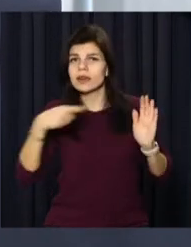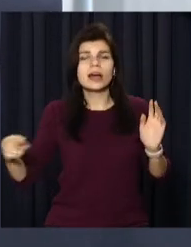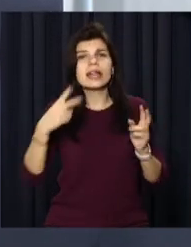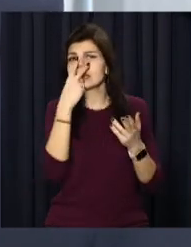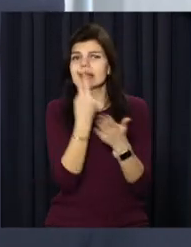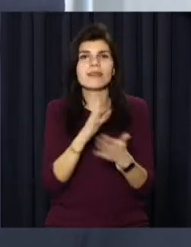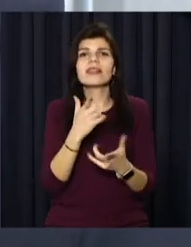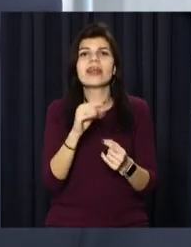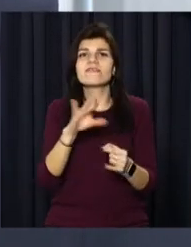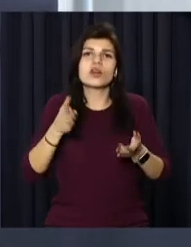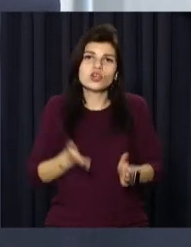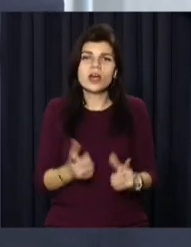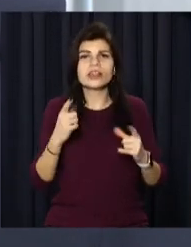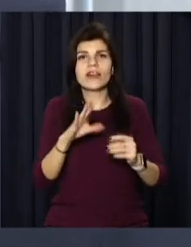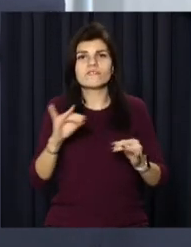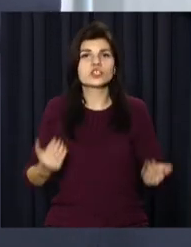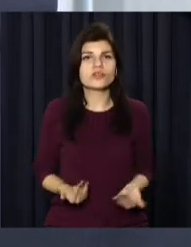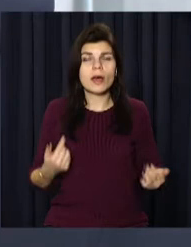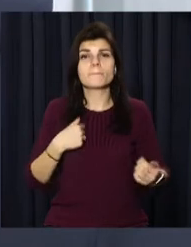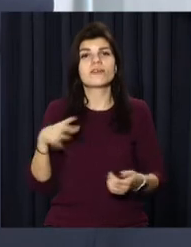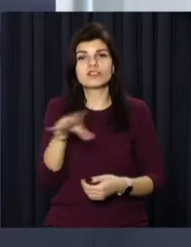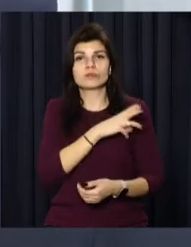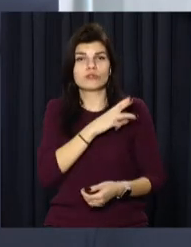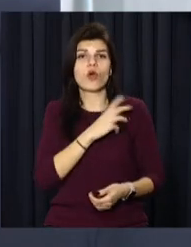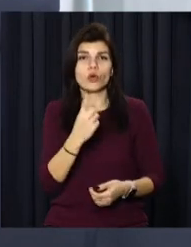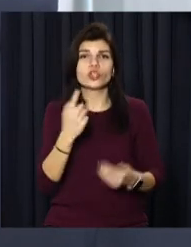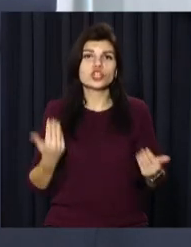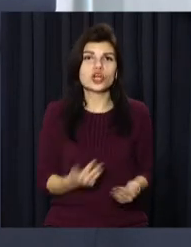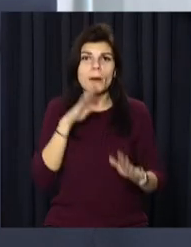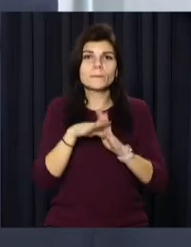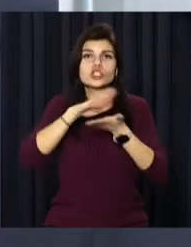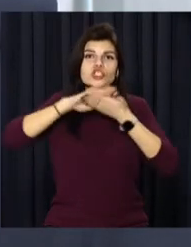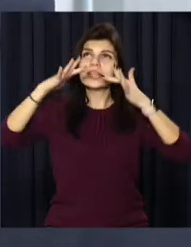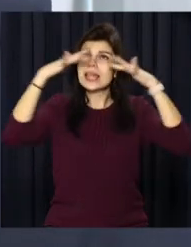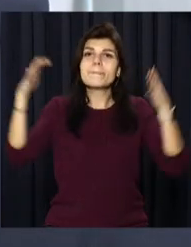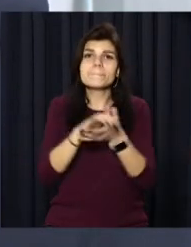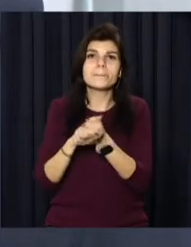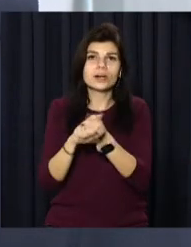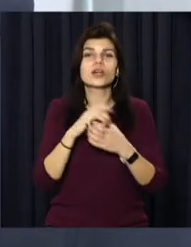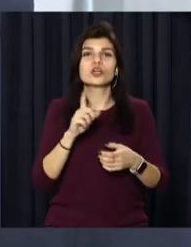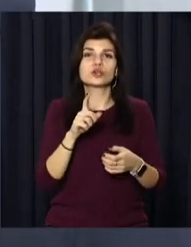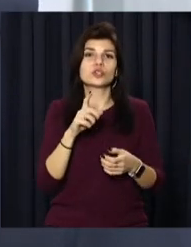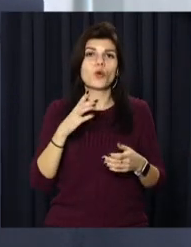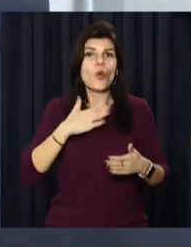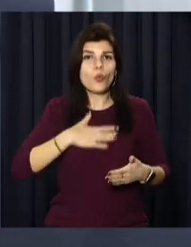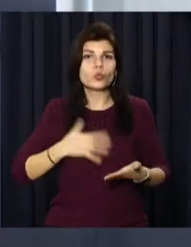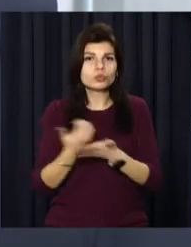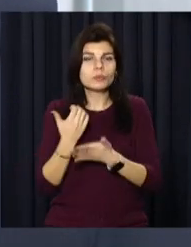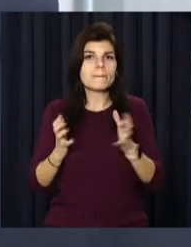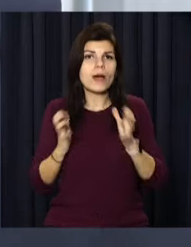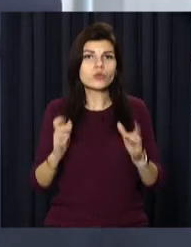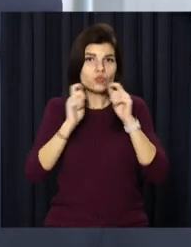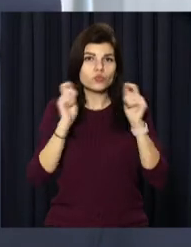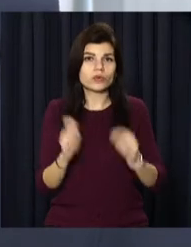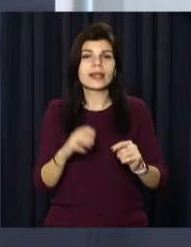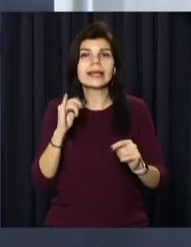народились, де ви мешкаєте. Ми всі бажаємо одного – жити під чистим небом. Ми всі бажаємо жити в успішній, багатій Україні.